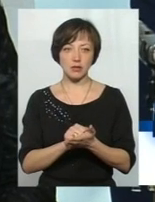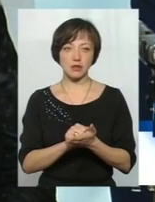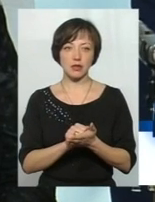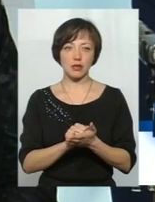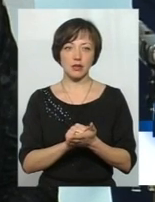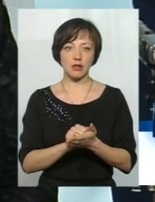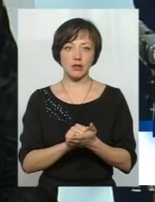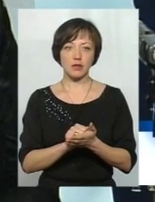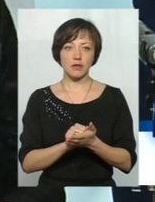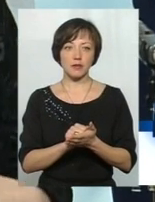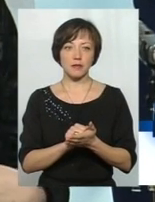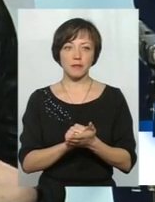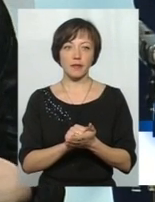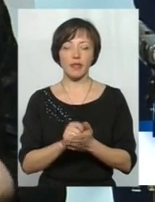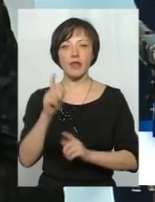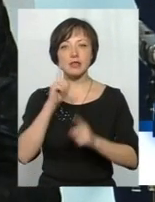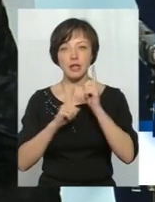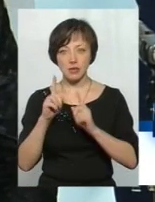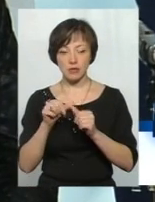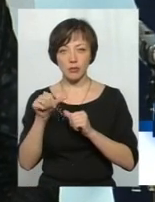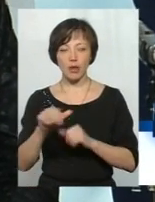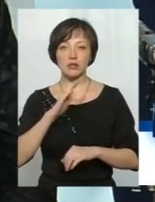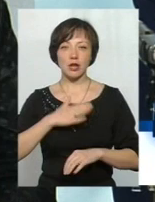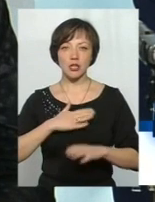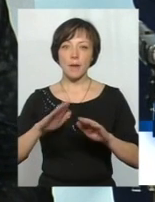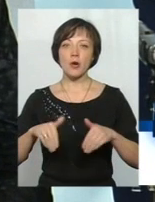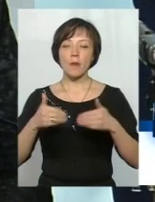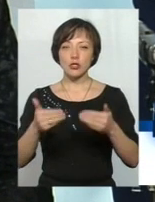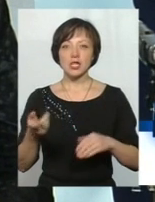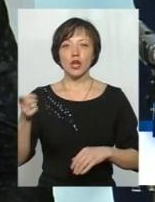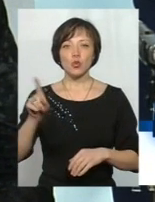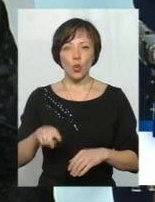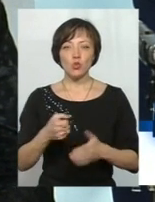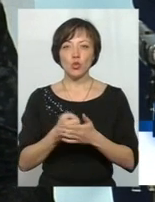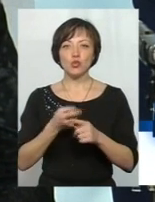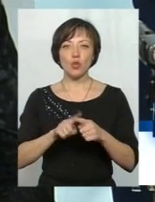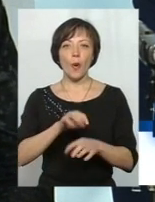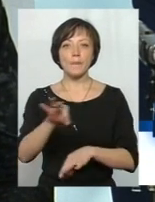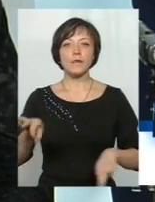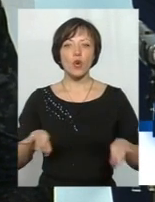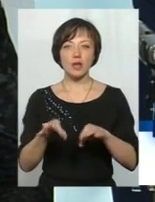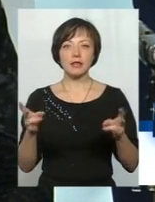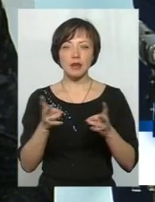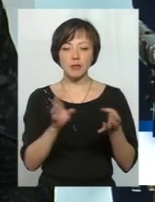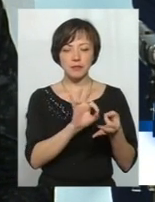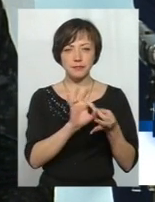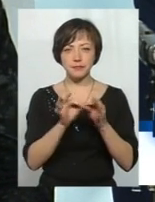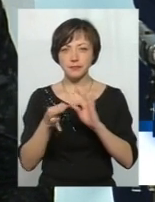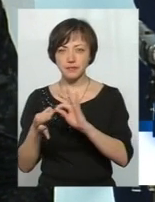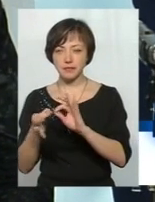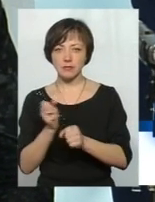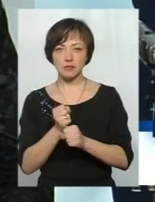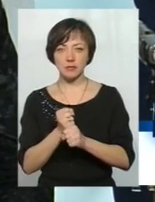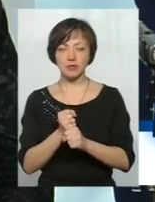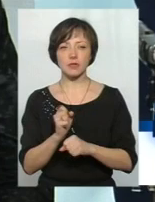в кулуарах, і на сесії зокрема. Тому наша пропозиція стосувалася того, що до цього проєкту підходити треба грунтовно, а саме